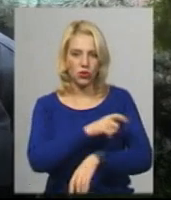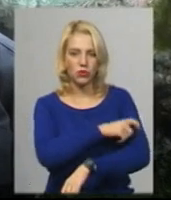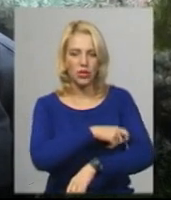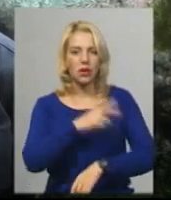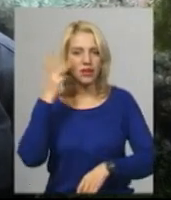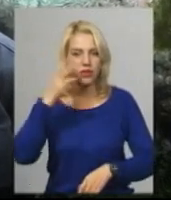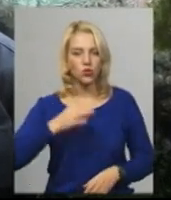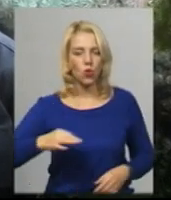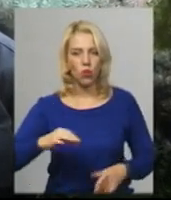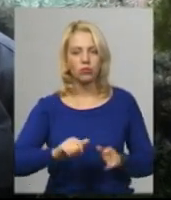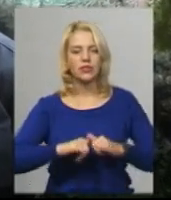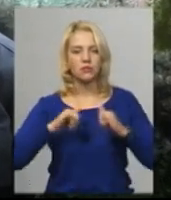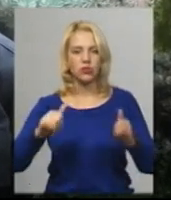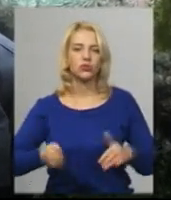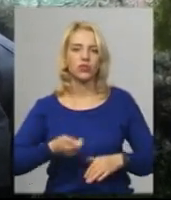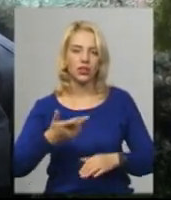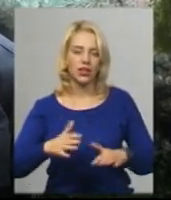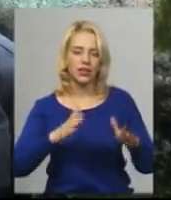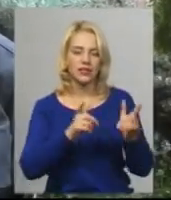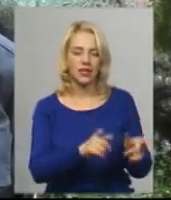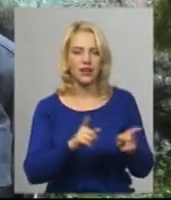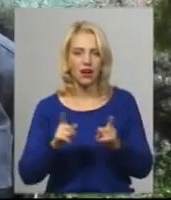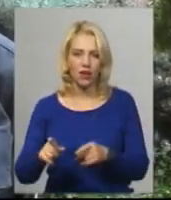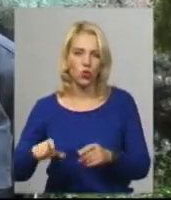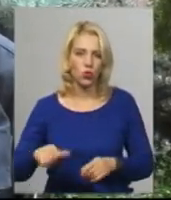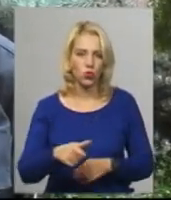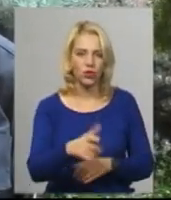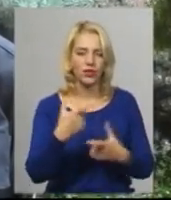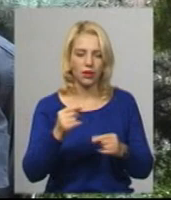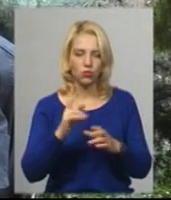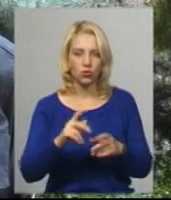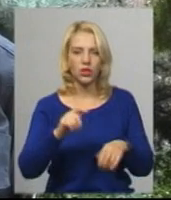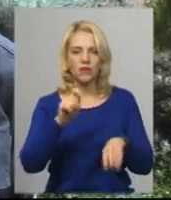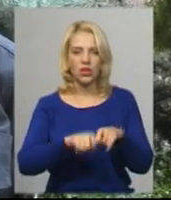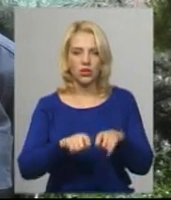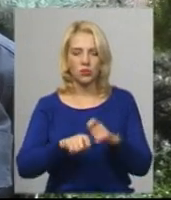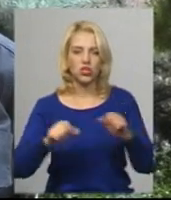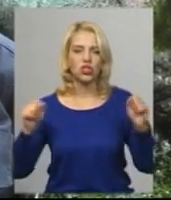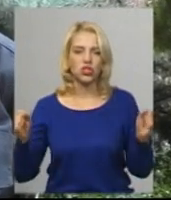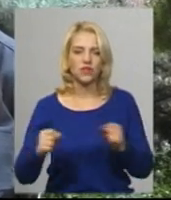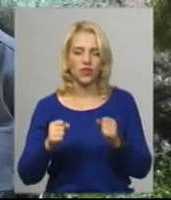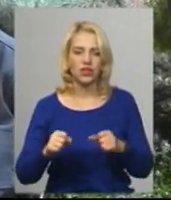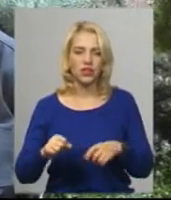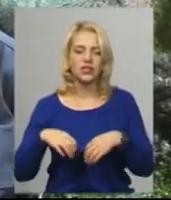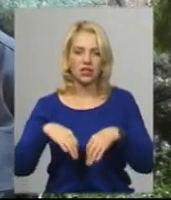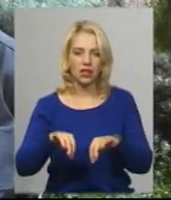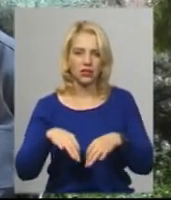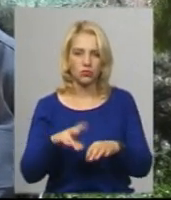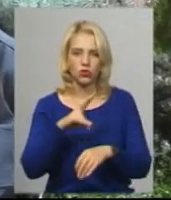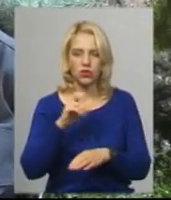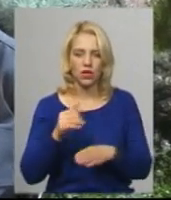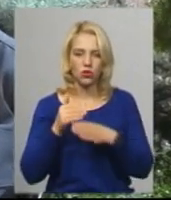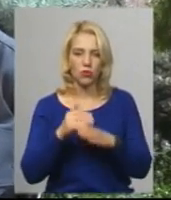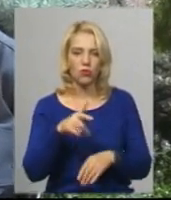Хмельницькій області збільшується кількість ділянок доріг, на яких патрульні вимірюватимуть швидкісний режим транспортних засобів за допомогою